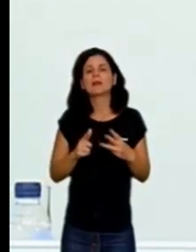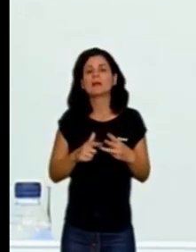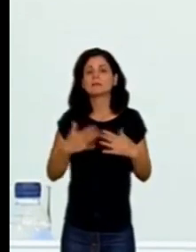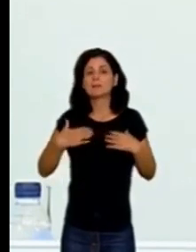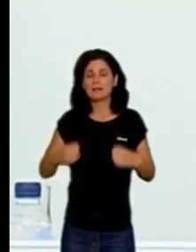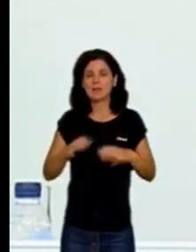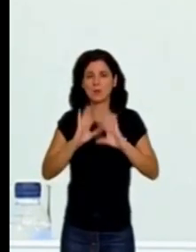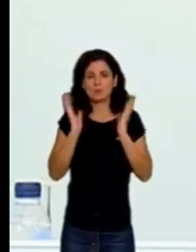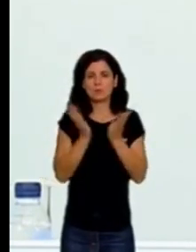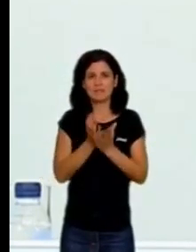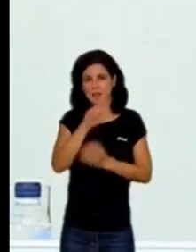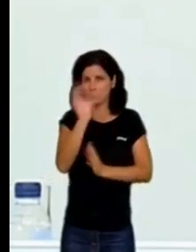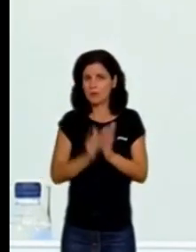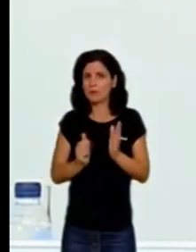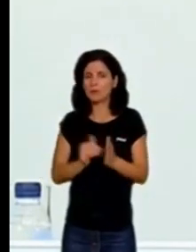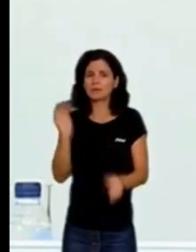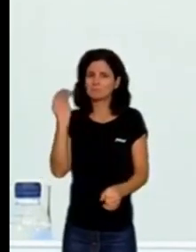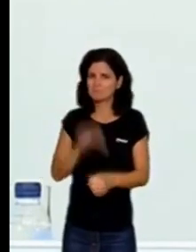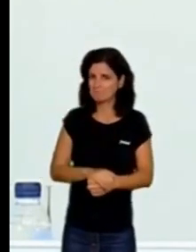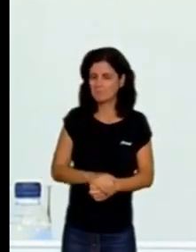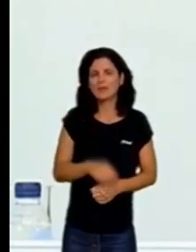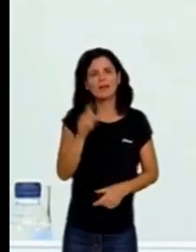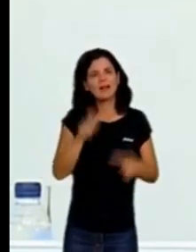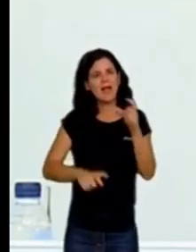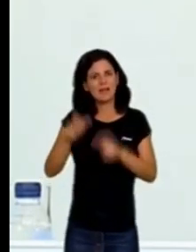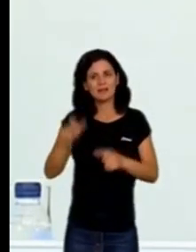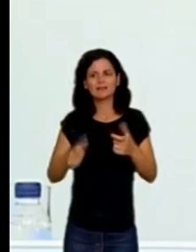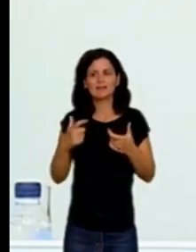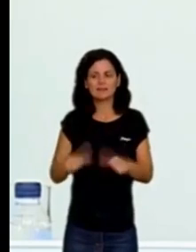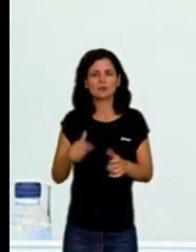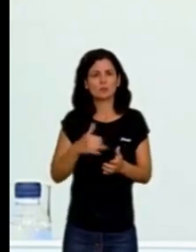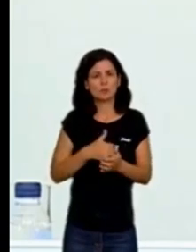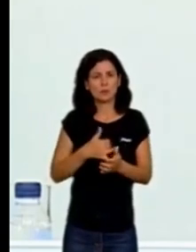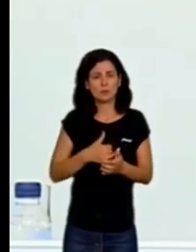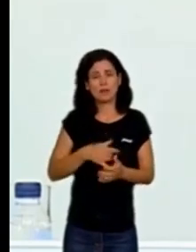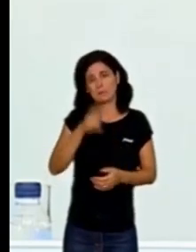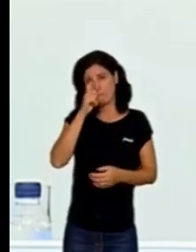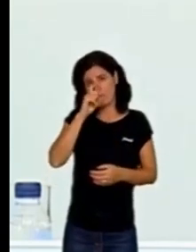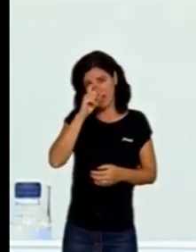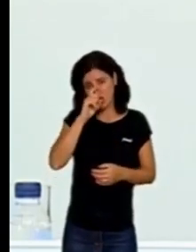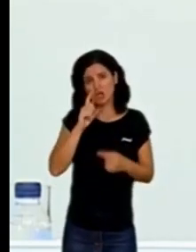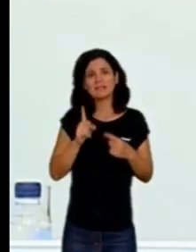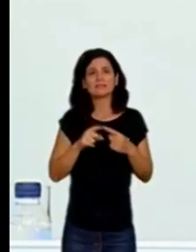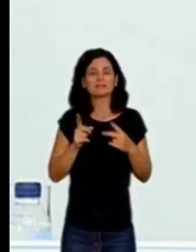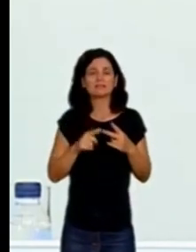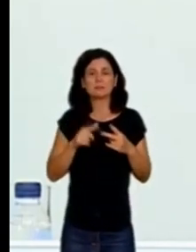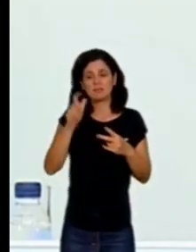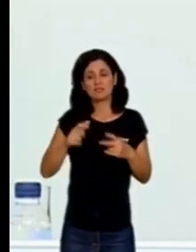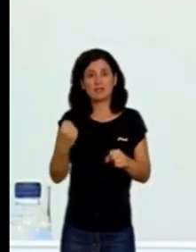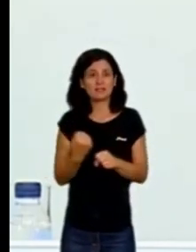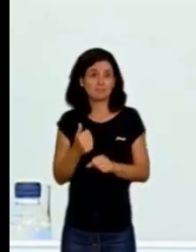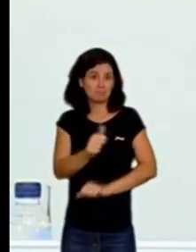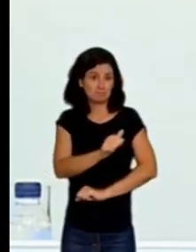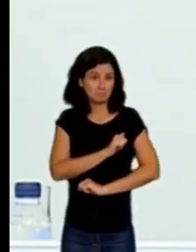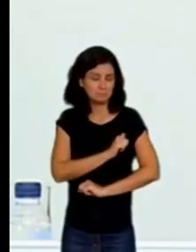universal en aquesta comunitat. Avui la gent de sectors vulnerables com les persones majors, les persones que estan desocupades,